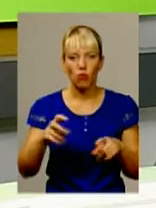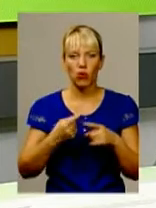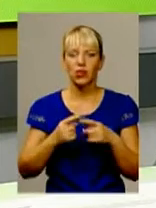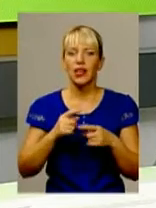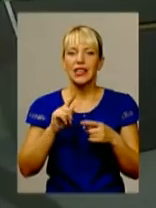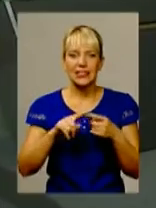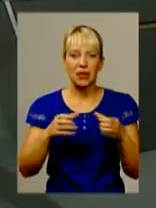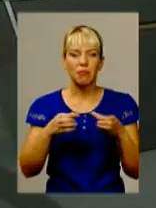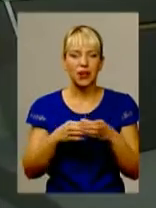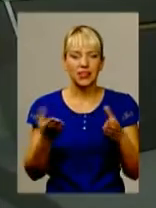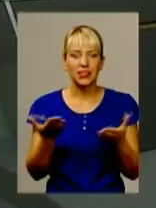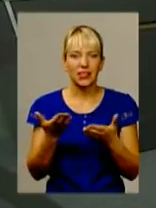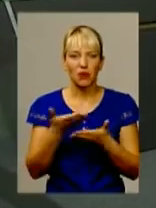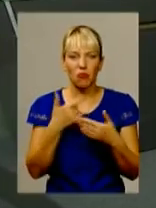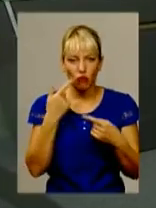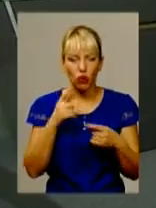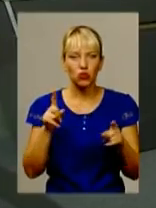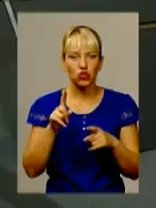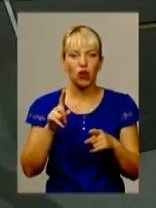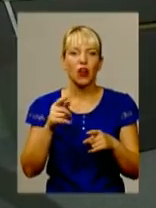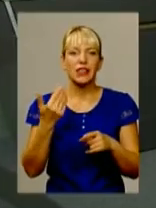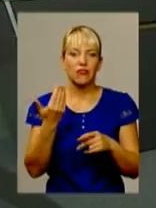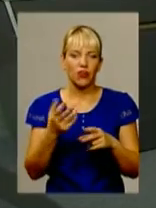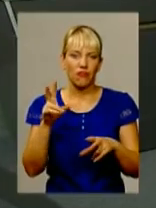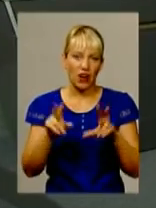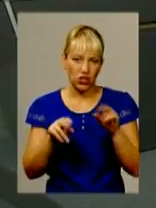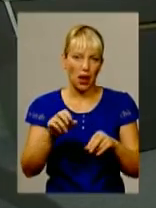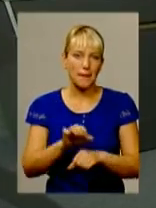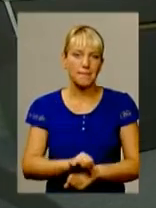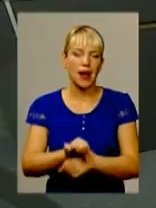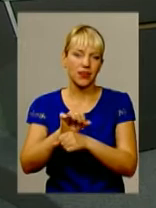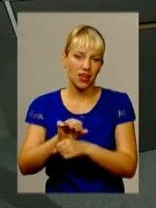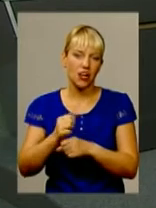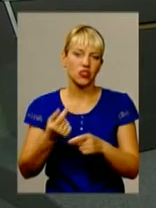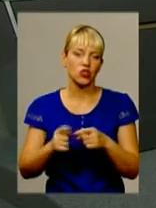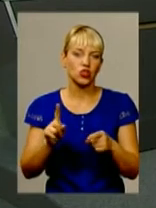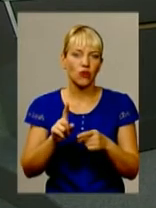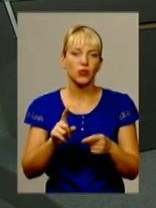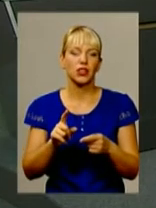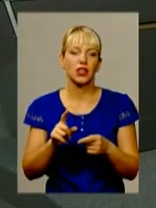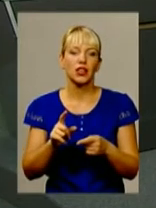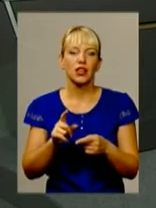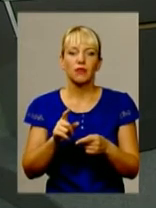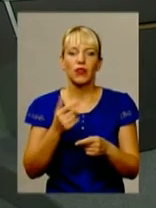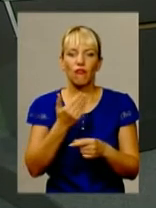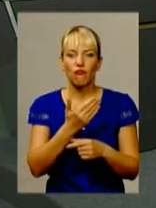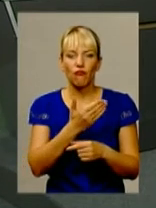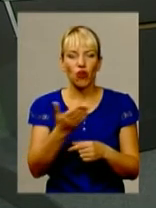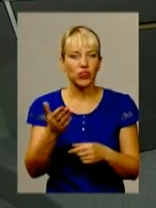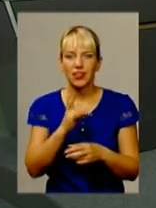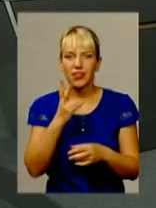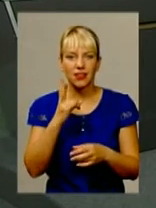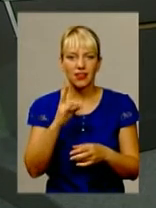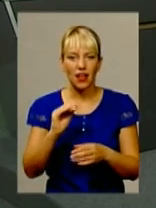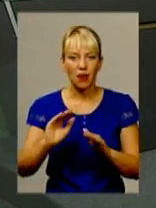майданівськими, їх все-таки вважаємо, що вони сьогодні найбільше притримуються тих ідеалів революції, вони чогось не пропонували, а,